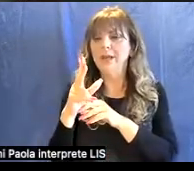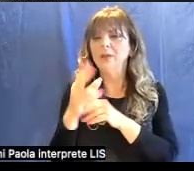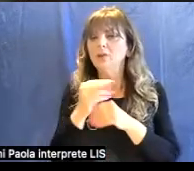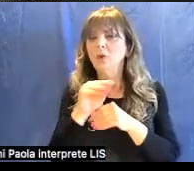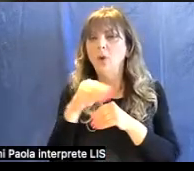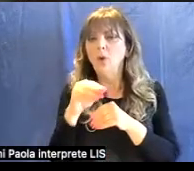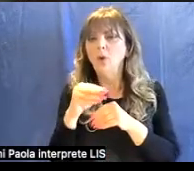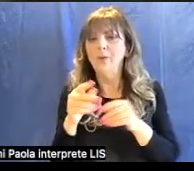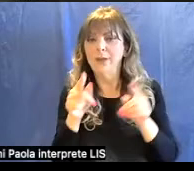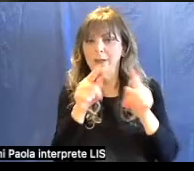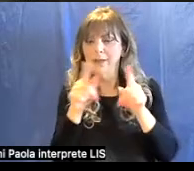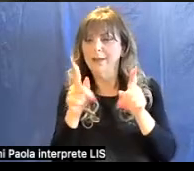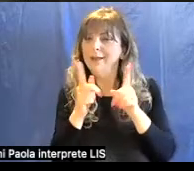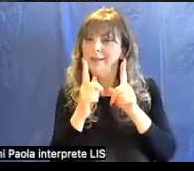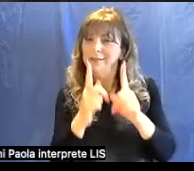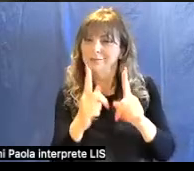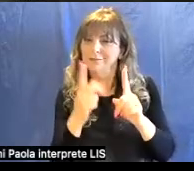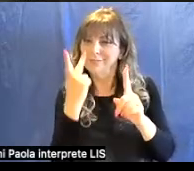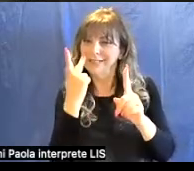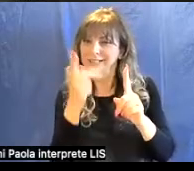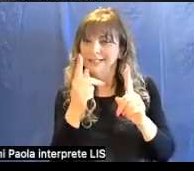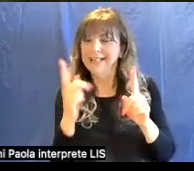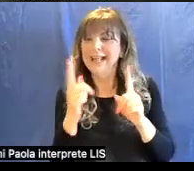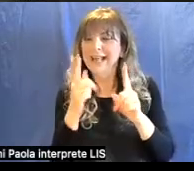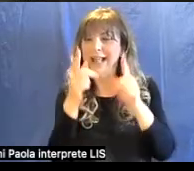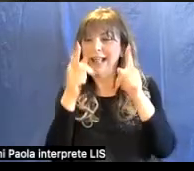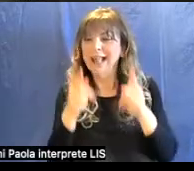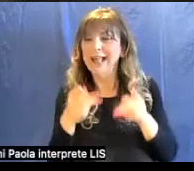che come vedete è una porzione molto limitata